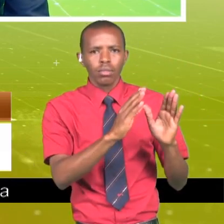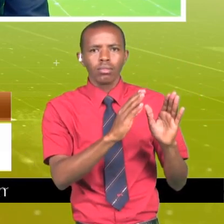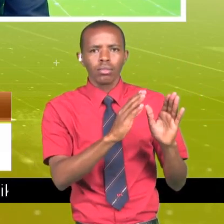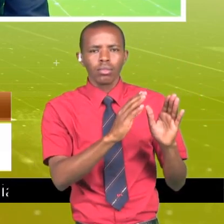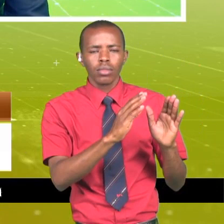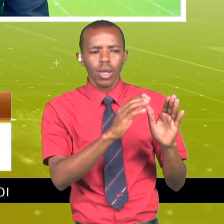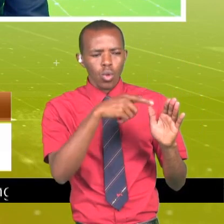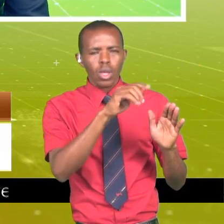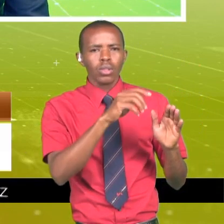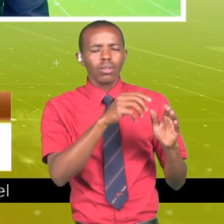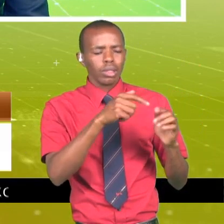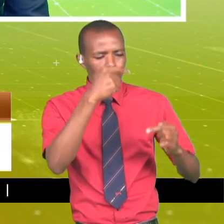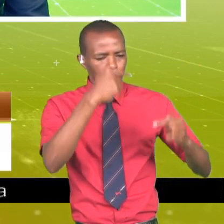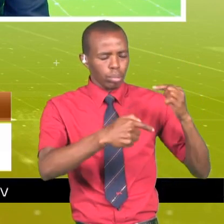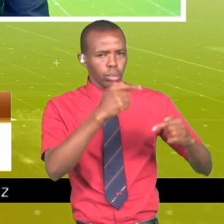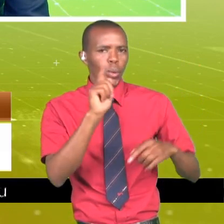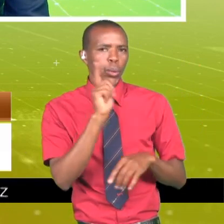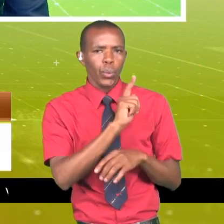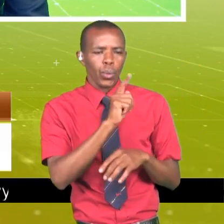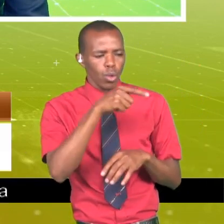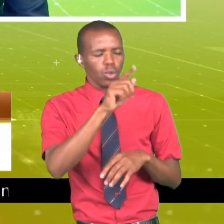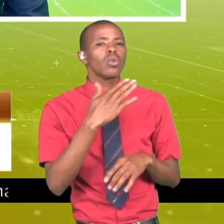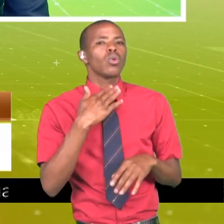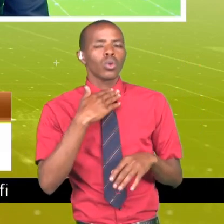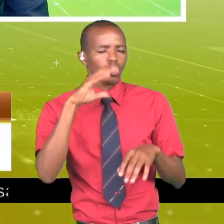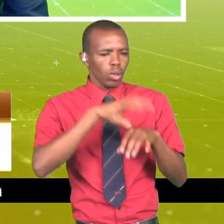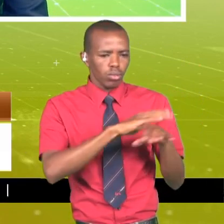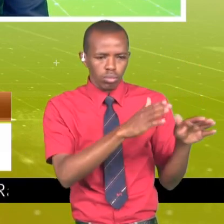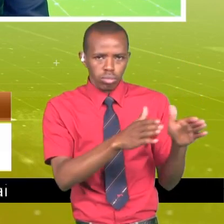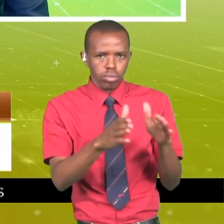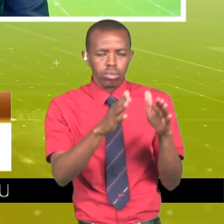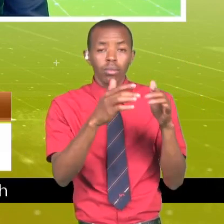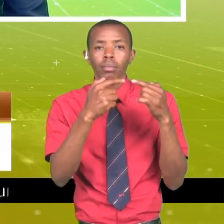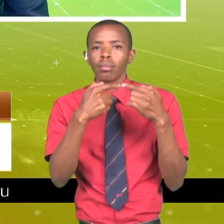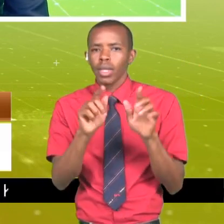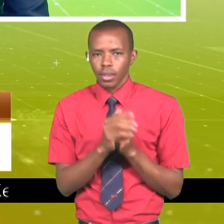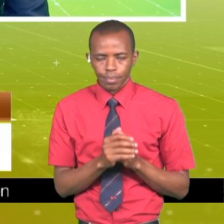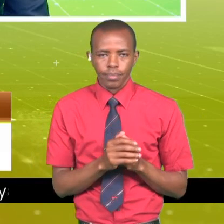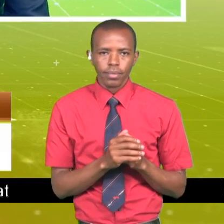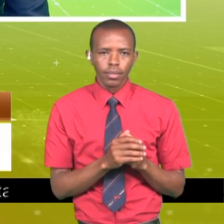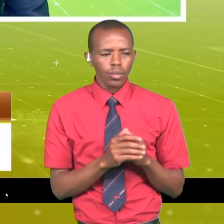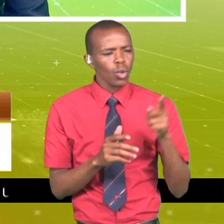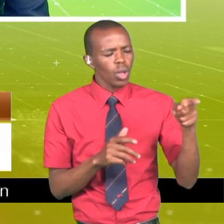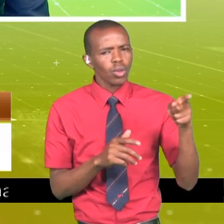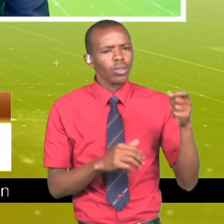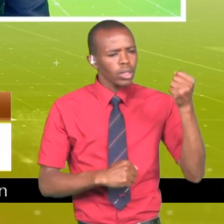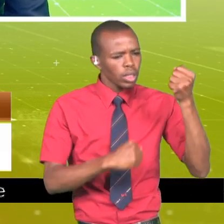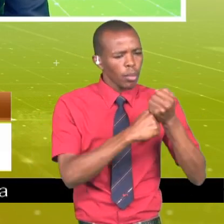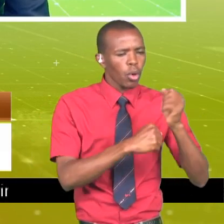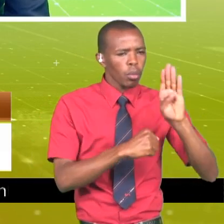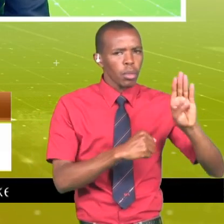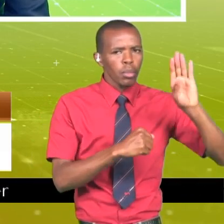ulikuwa na ushindani na vile vile ulitaka kupata nafasi. Lakini uko upandegani haba manake